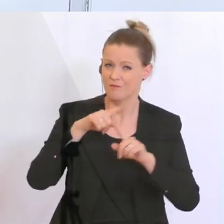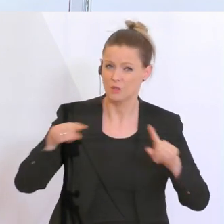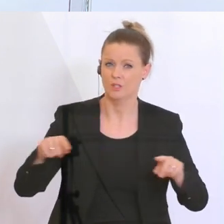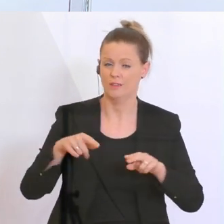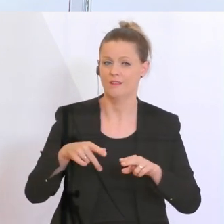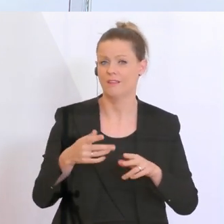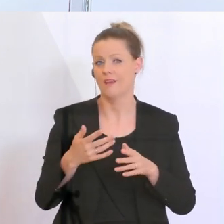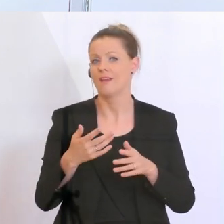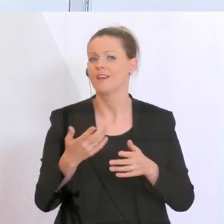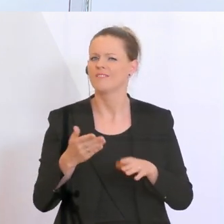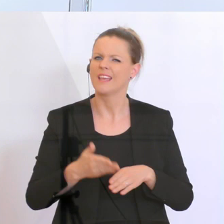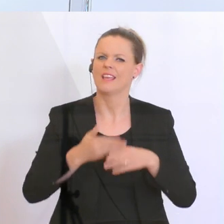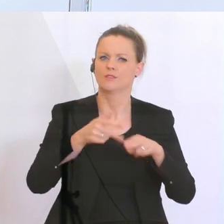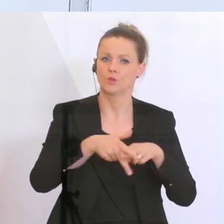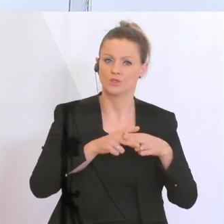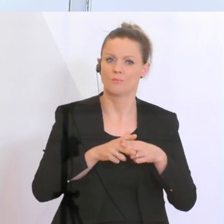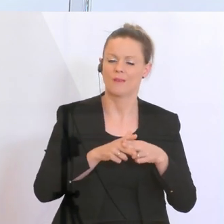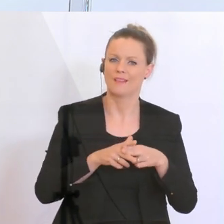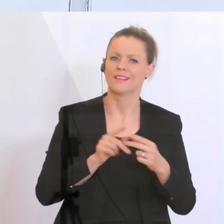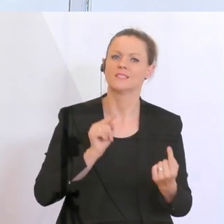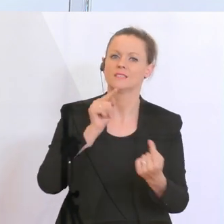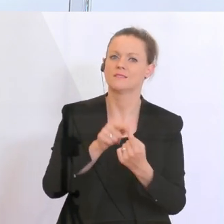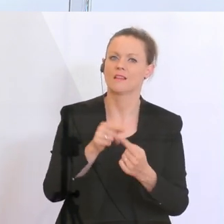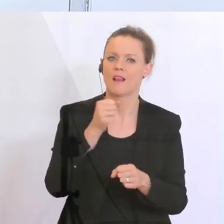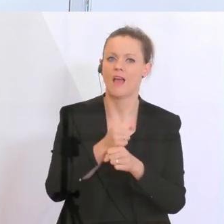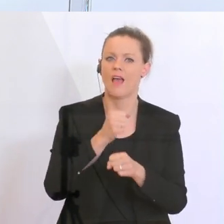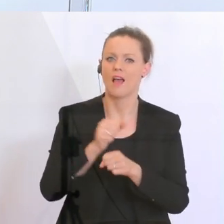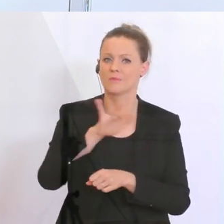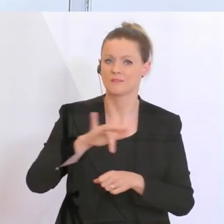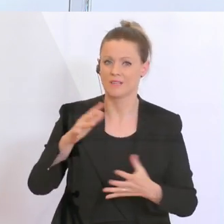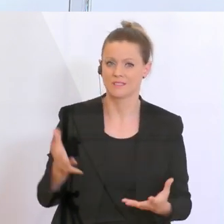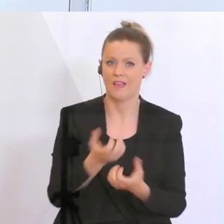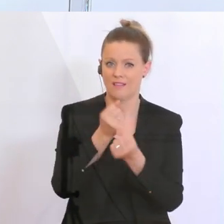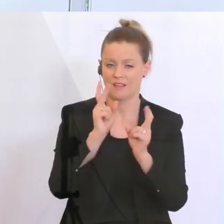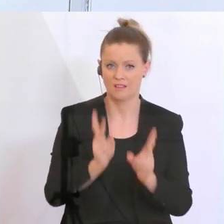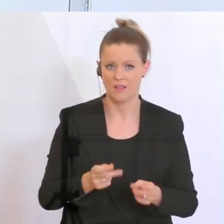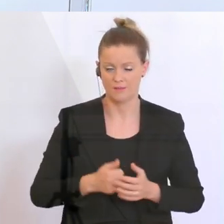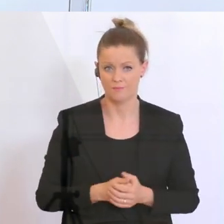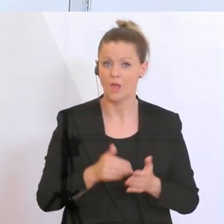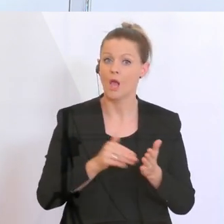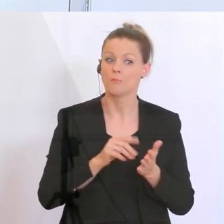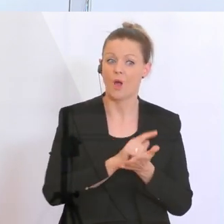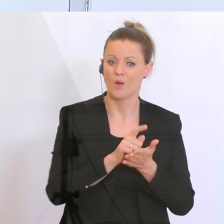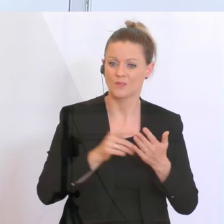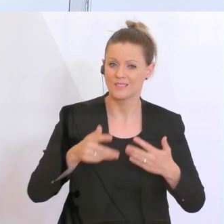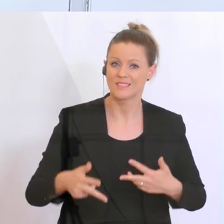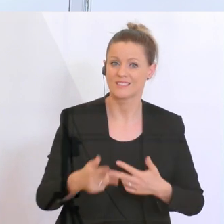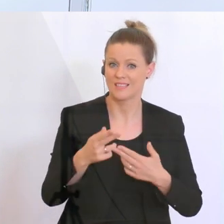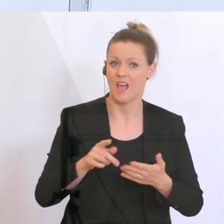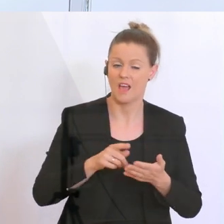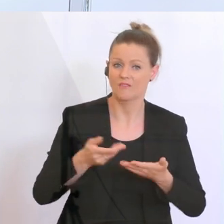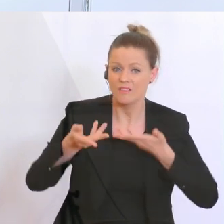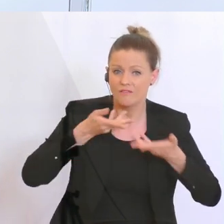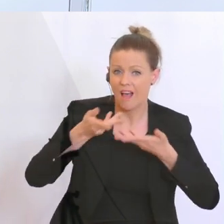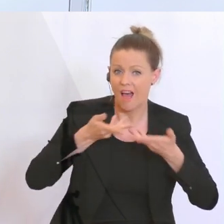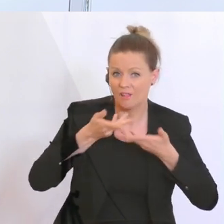Und was wir hier festgestellt haben, ist, dass es natürlich eine Zeit lang dauert und dass die Verhandlungen auch sehr komplex sind. Auch unter anderem,